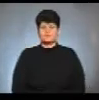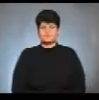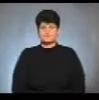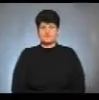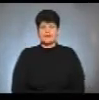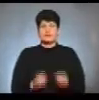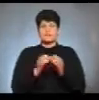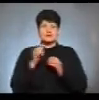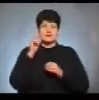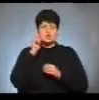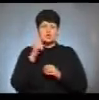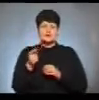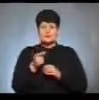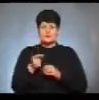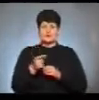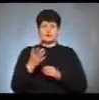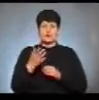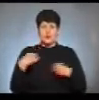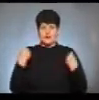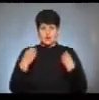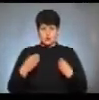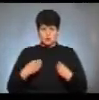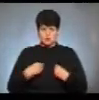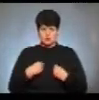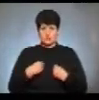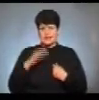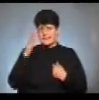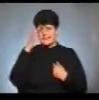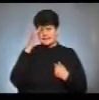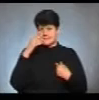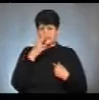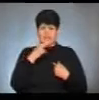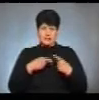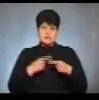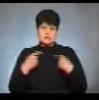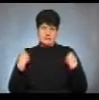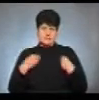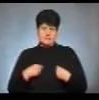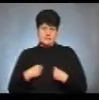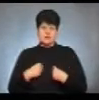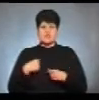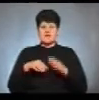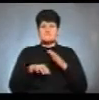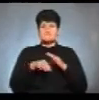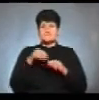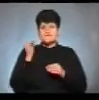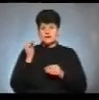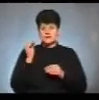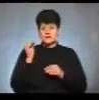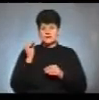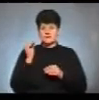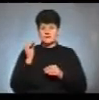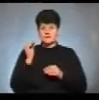Десятирічна тернополянка Айліта Чаудхарі одягнула на парад індійське традиційне вбрання. Я вибрала з Ріала